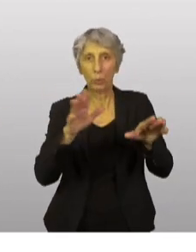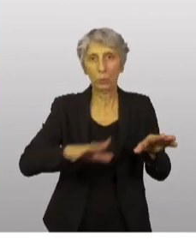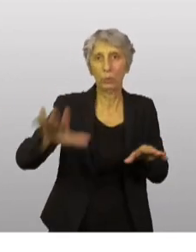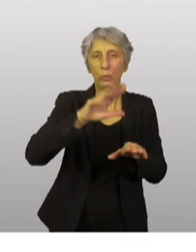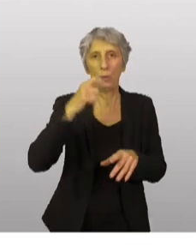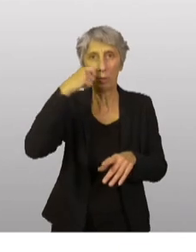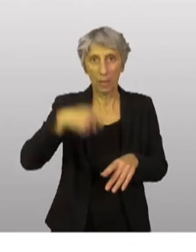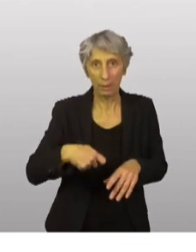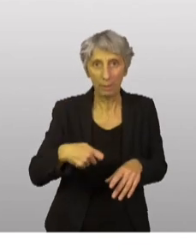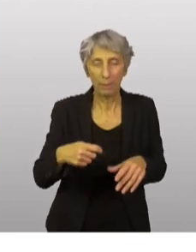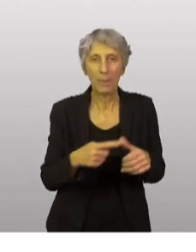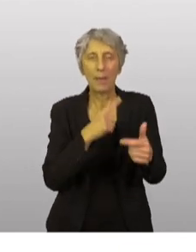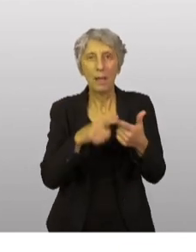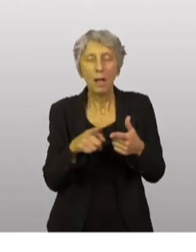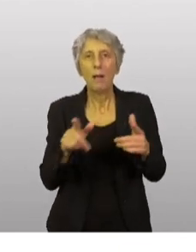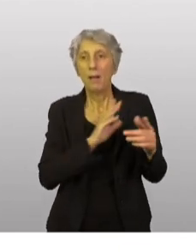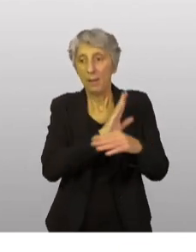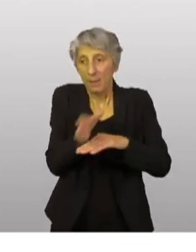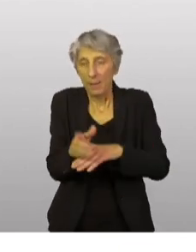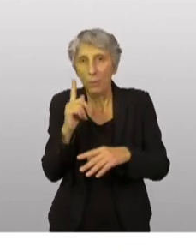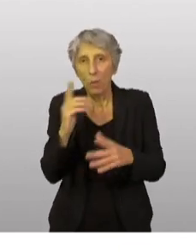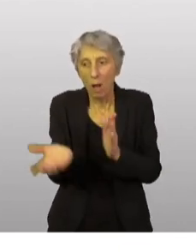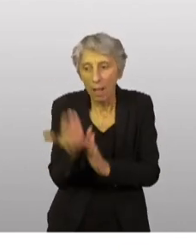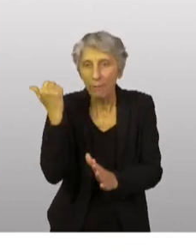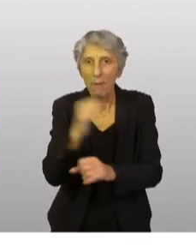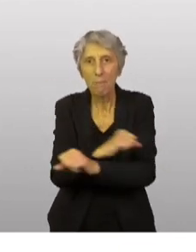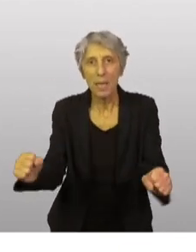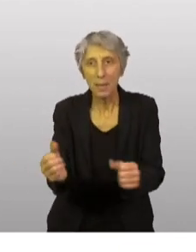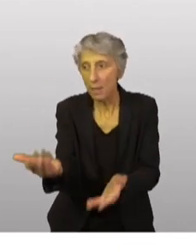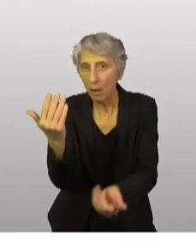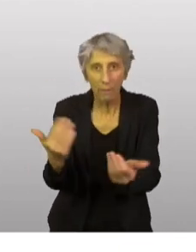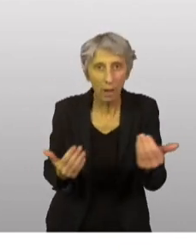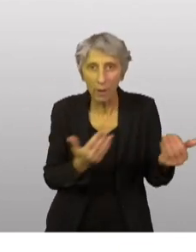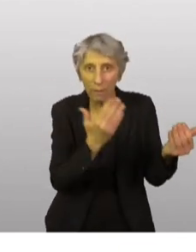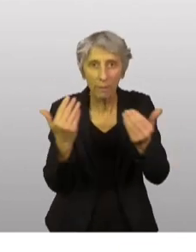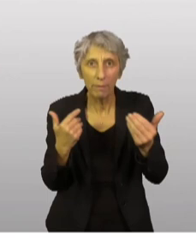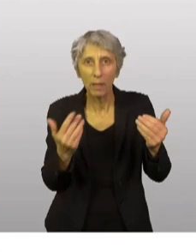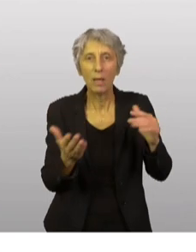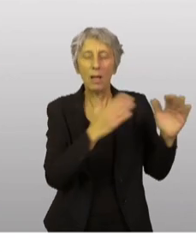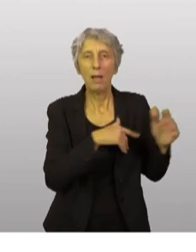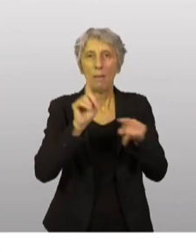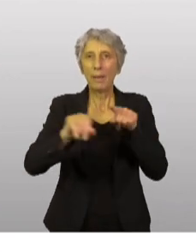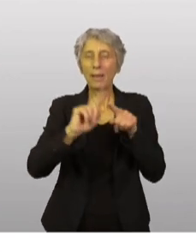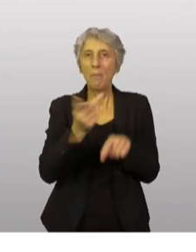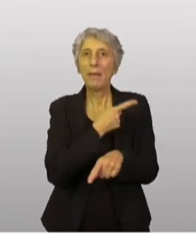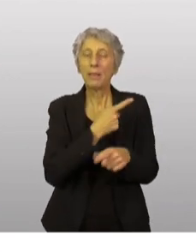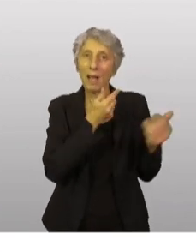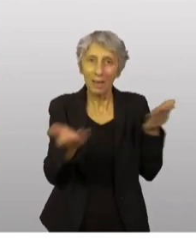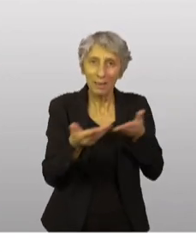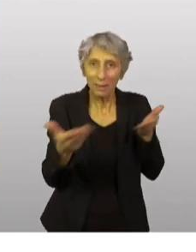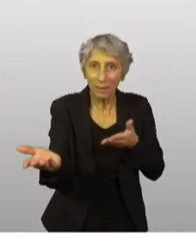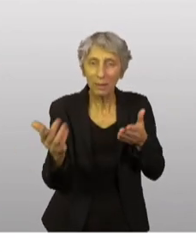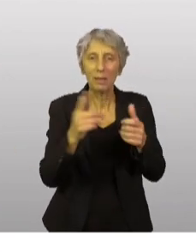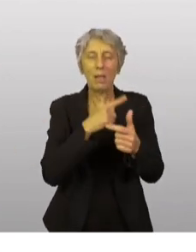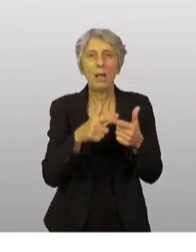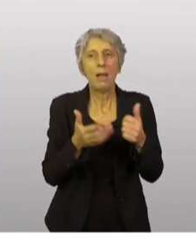Elle va contribuer aux opérations de déminage, fournir du matériel médical, appuyer aussi des actions en faveur de la